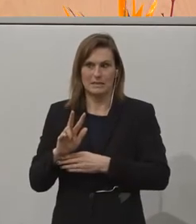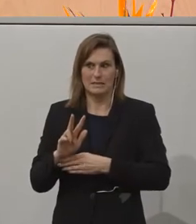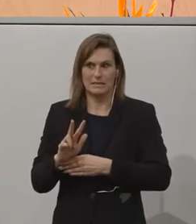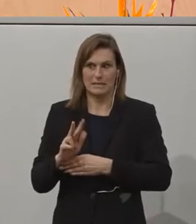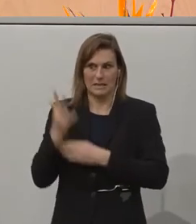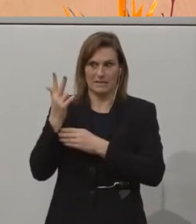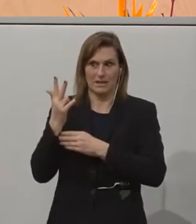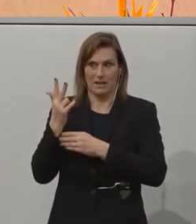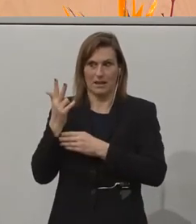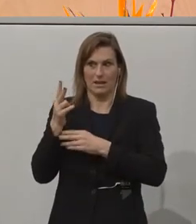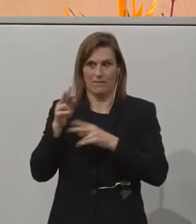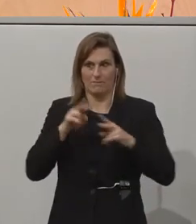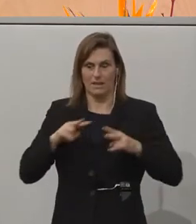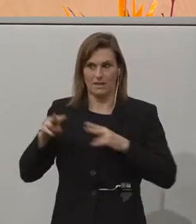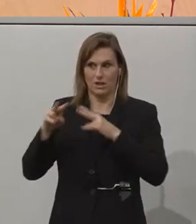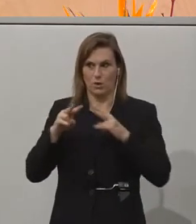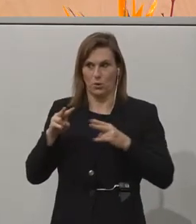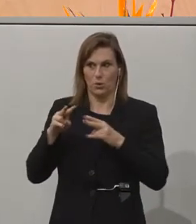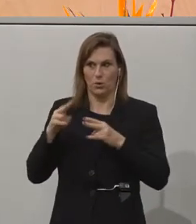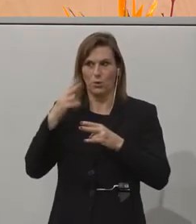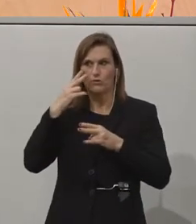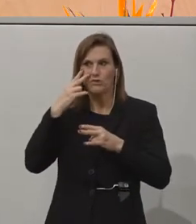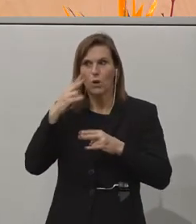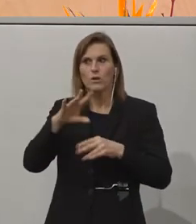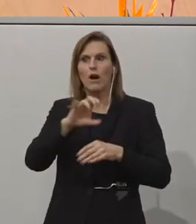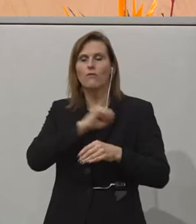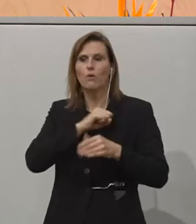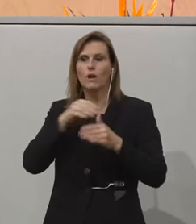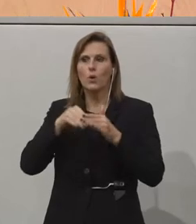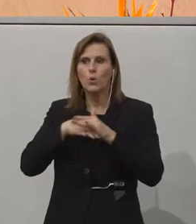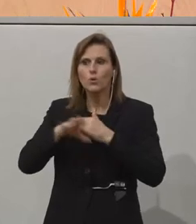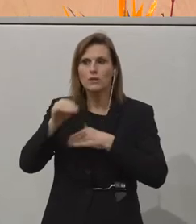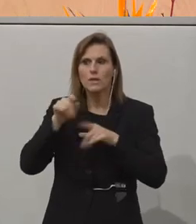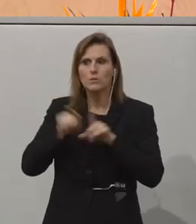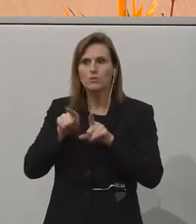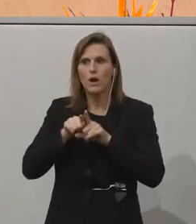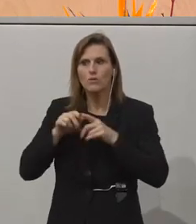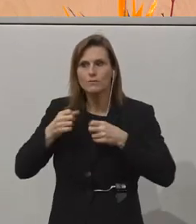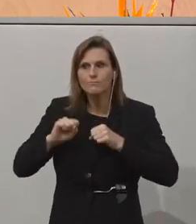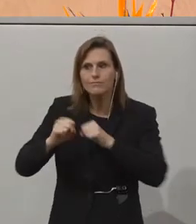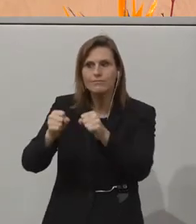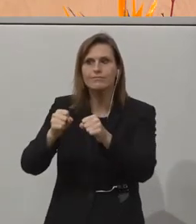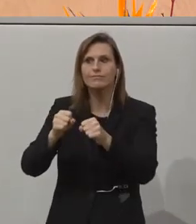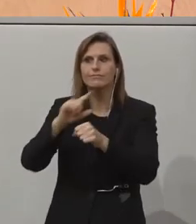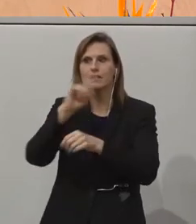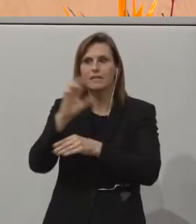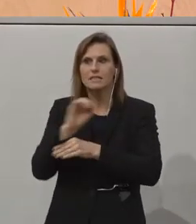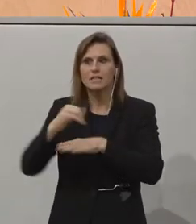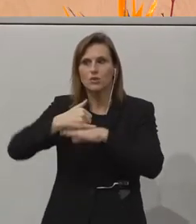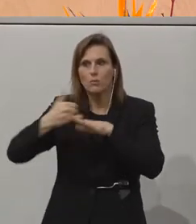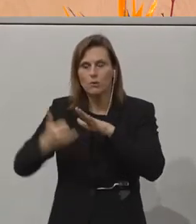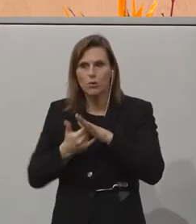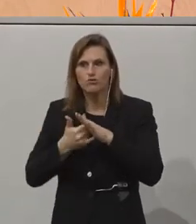freuen wir uns, dass wir den erfolgreichen Unternehmer und Initiator der Zero Project und all den Initiativen,